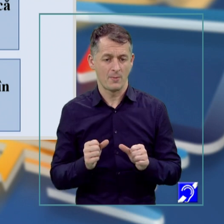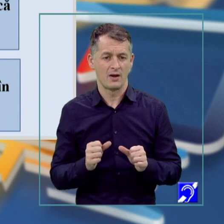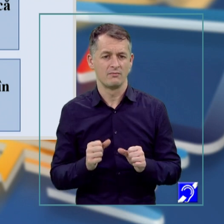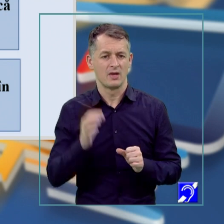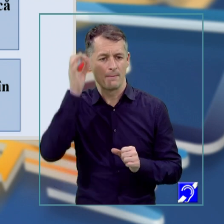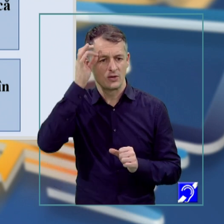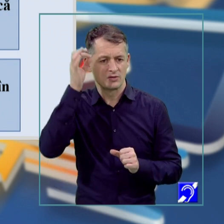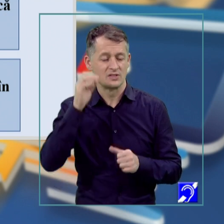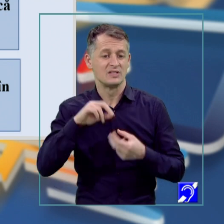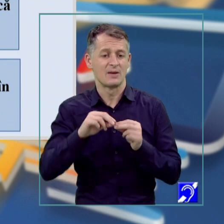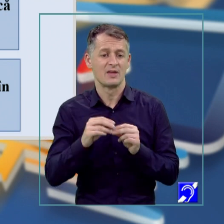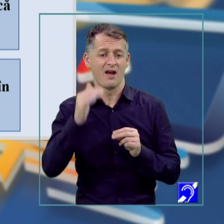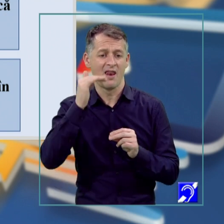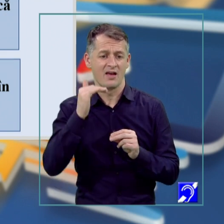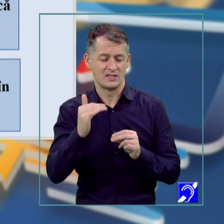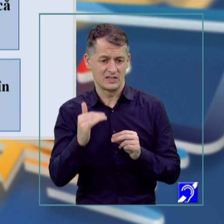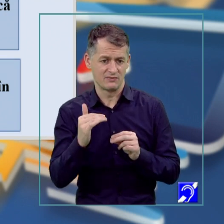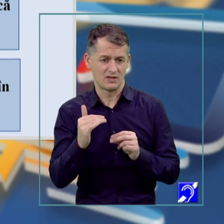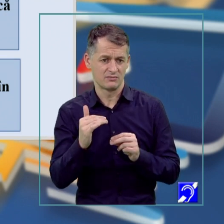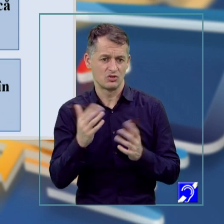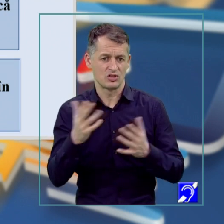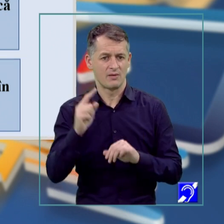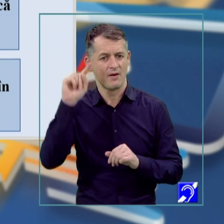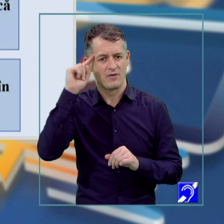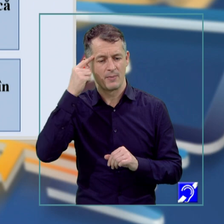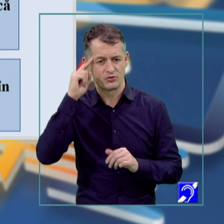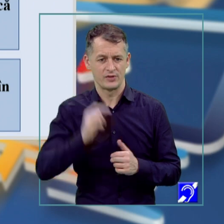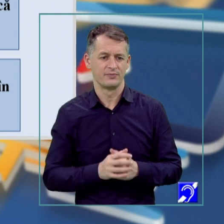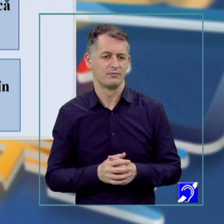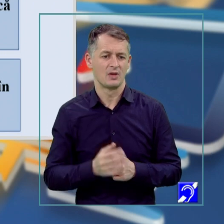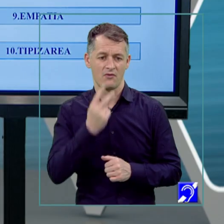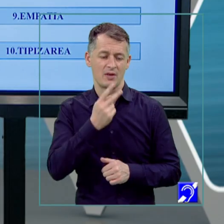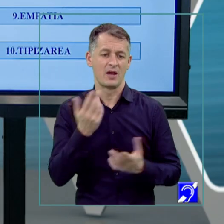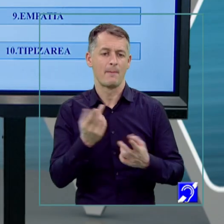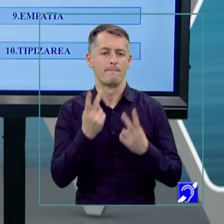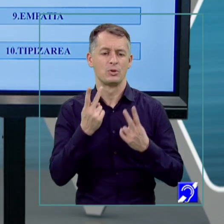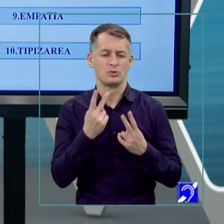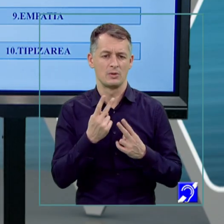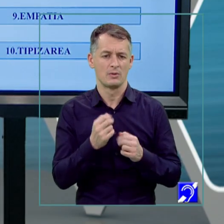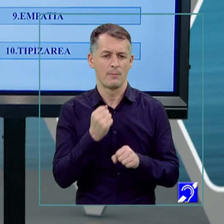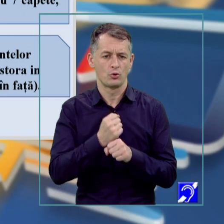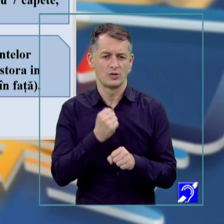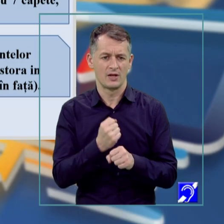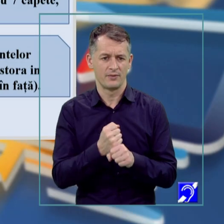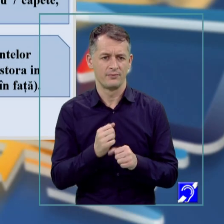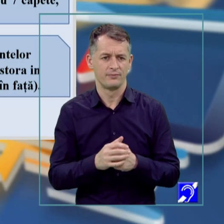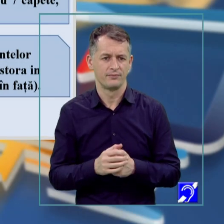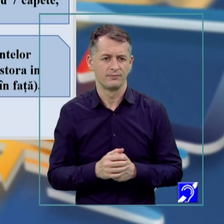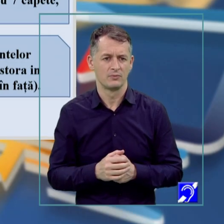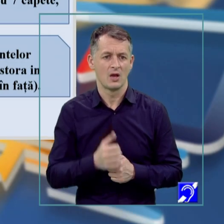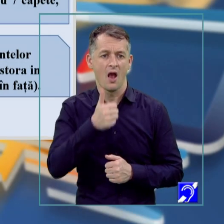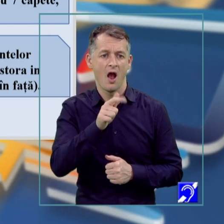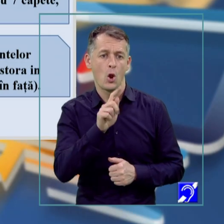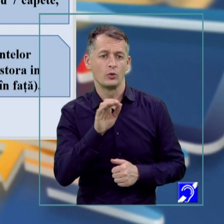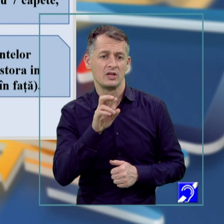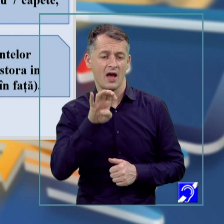înseamnă clasificarea combinatoricii imaginative. Vedem care sunt principalele procedele a imaginației. Aglutinarea este